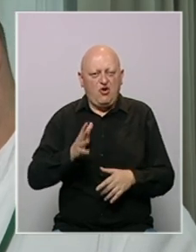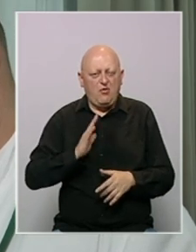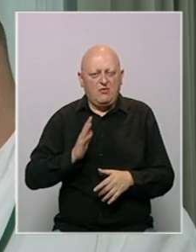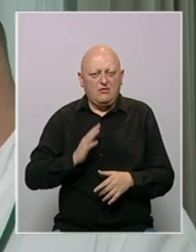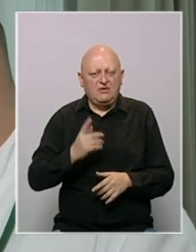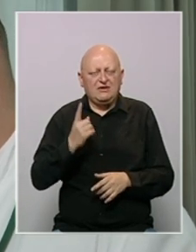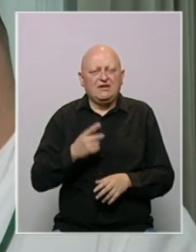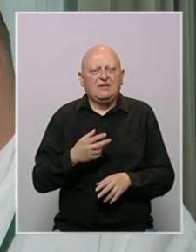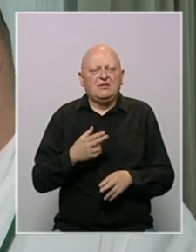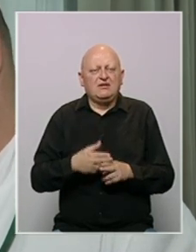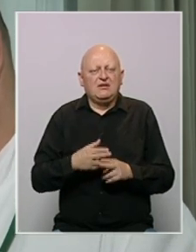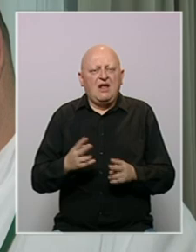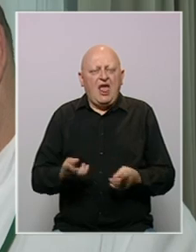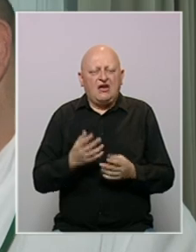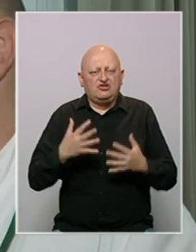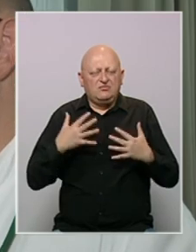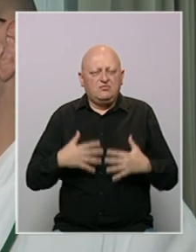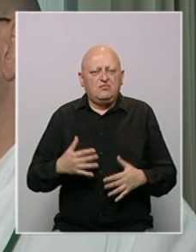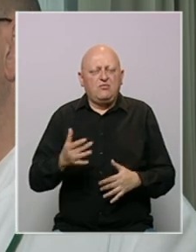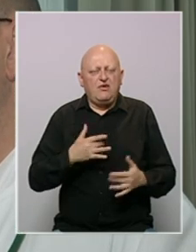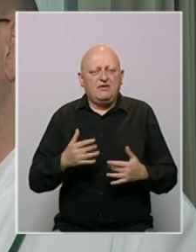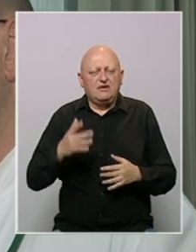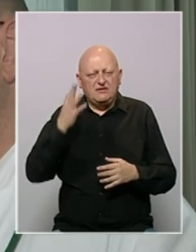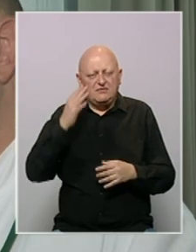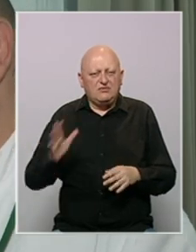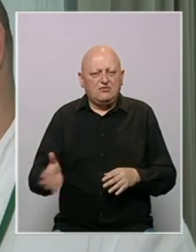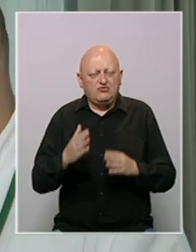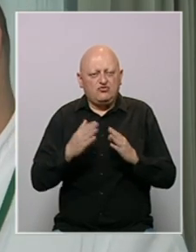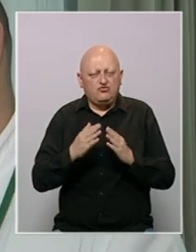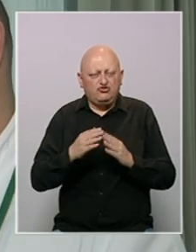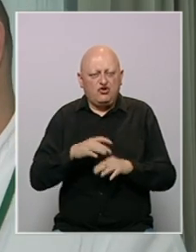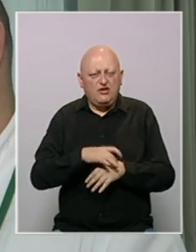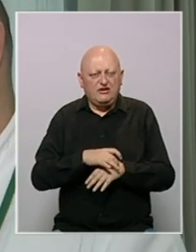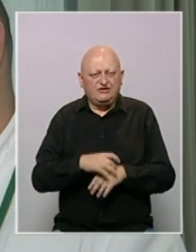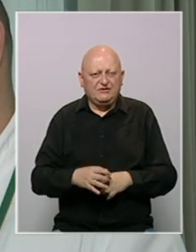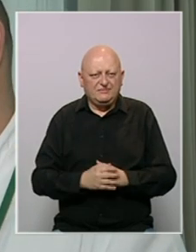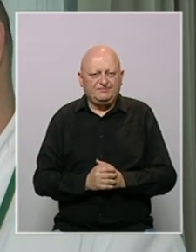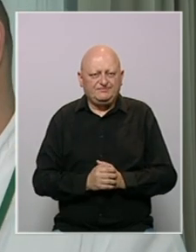Jedan pacijent sa lakim tjelesnim povredama nakon zbrinjavanja puštenje na kućno liječenje.